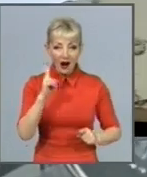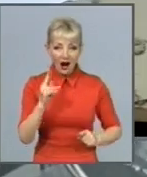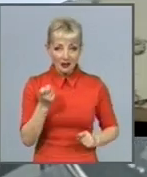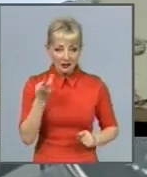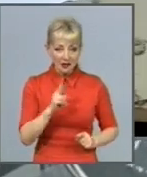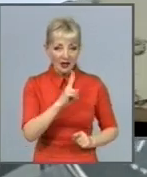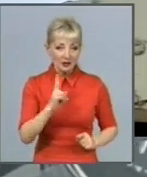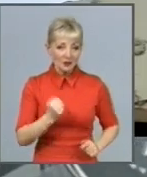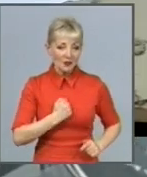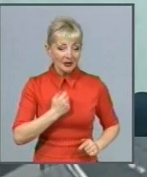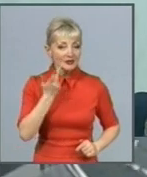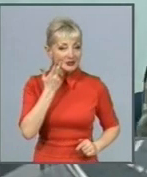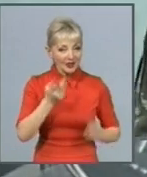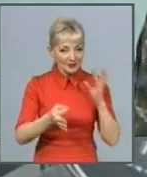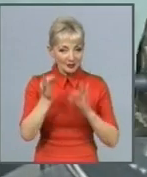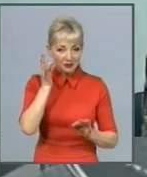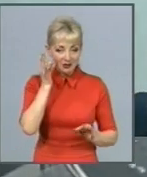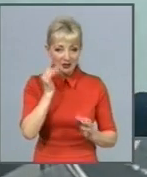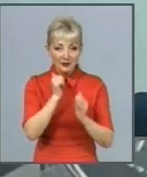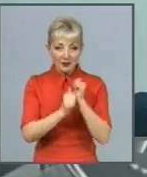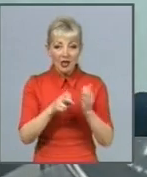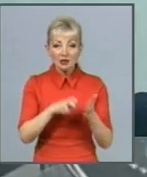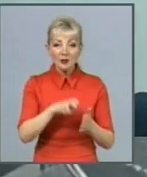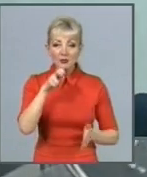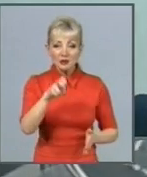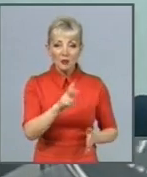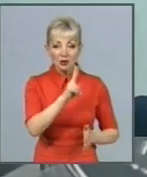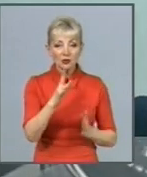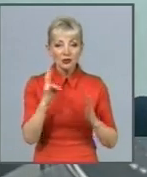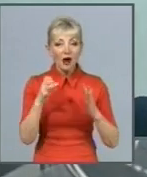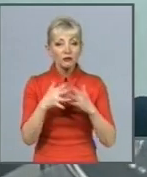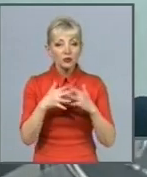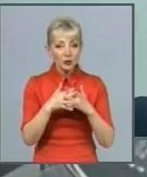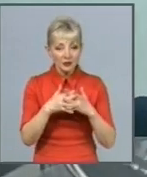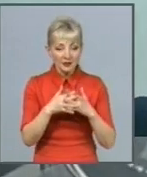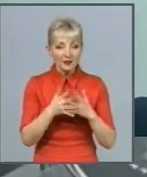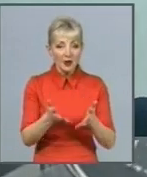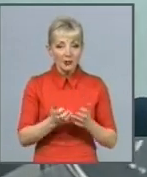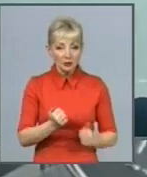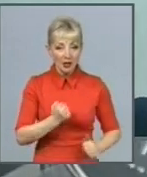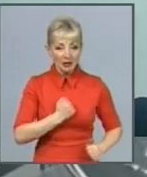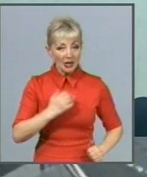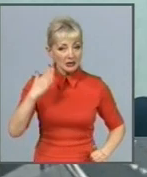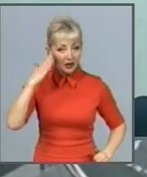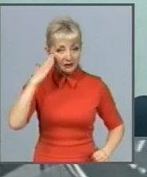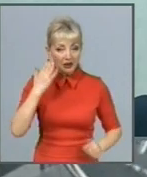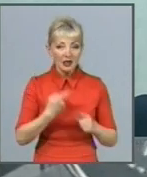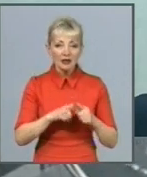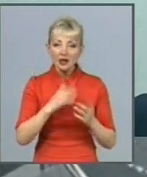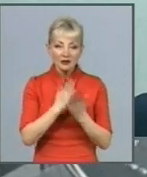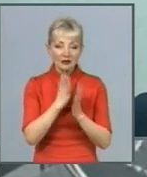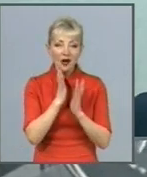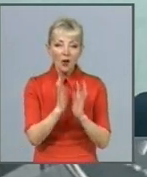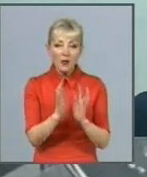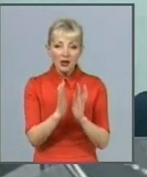Кожен лист, який на фронті отримує солдат, це є оберегом, це є натхненням, це